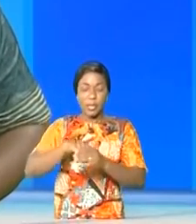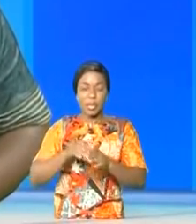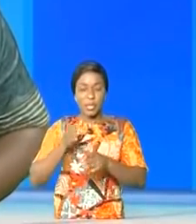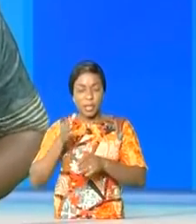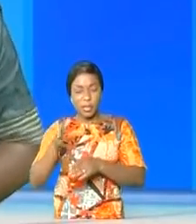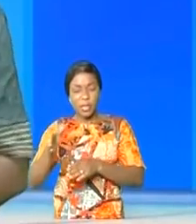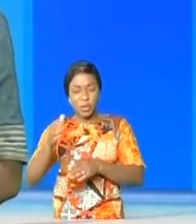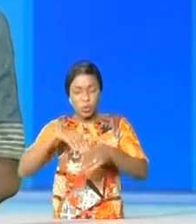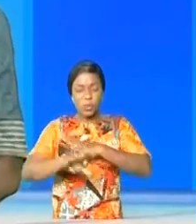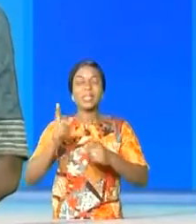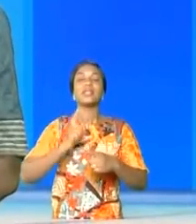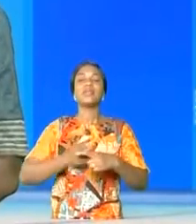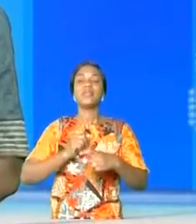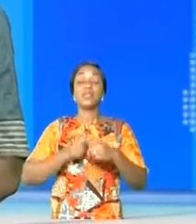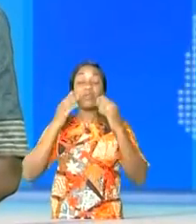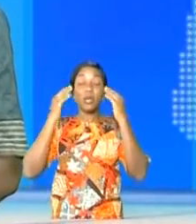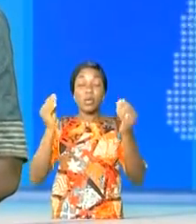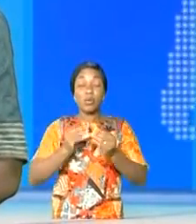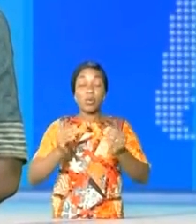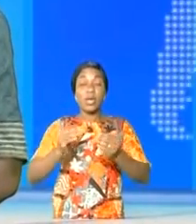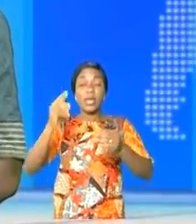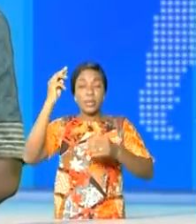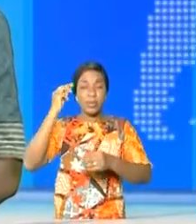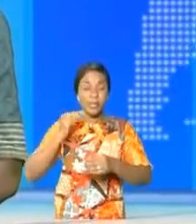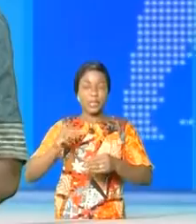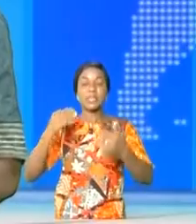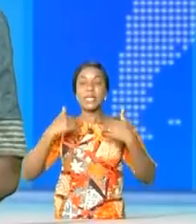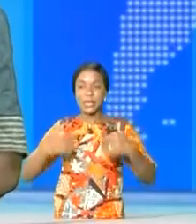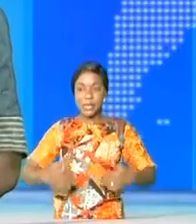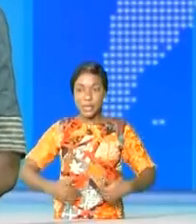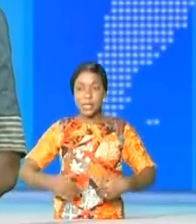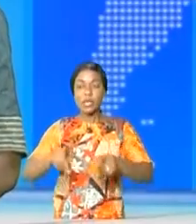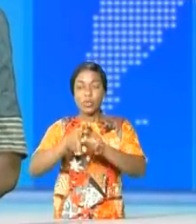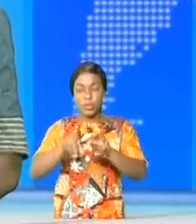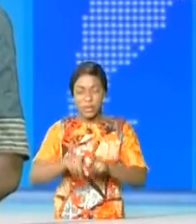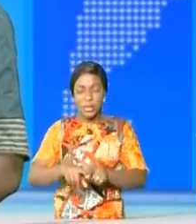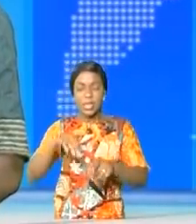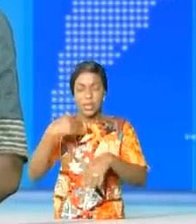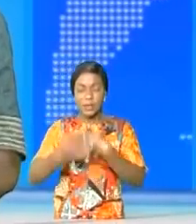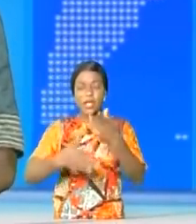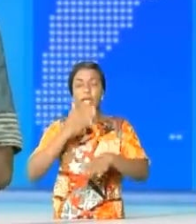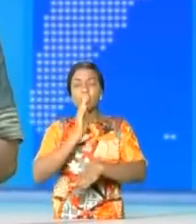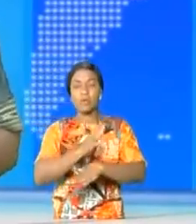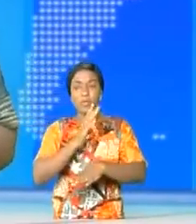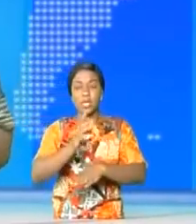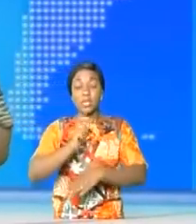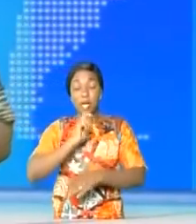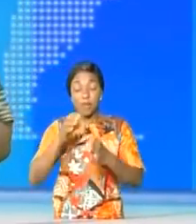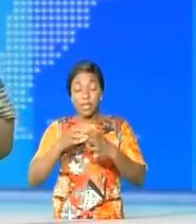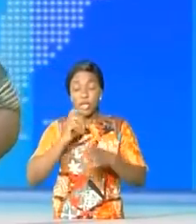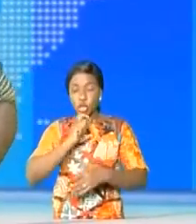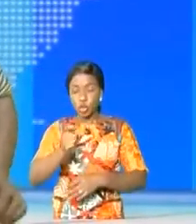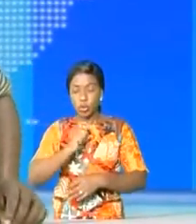accès difficiles du pays. Le ministre de la santé, Dr Eteni Longondo, a tenu une conférence de presse avec ses partenaires